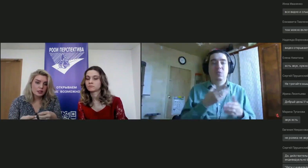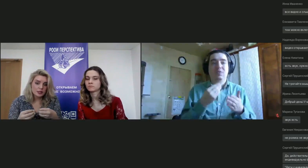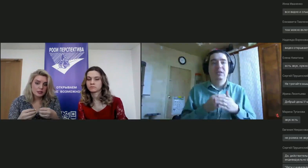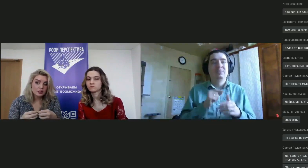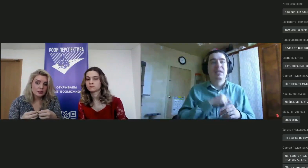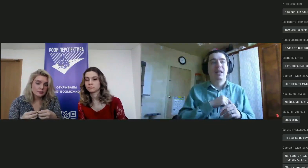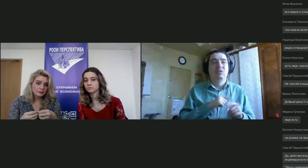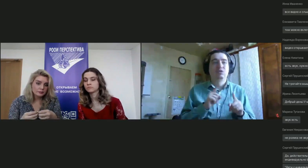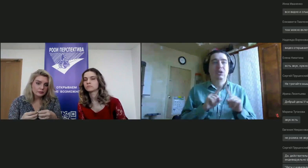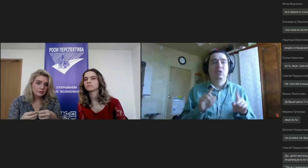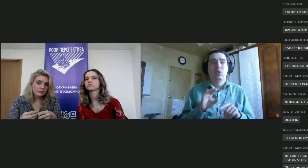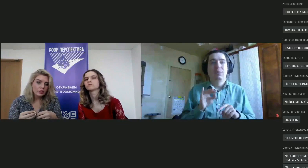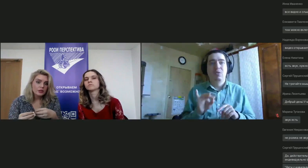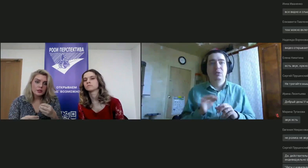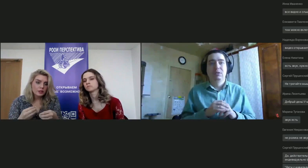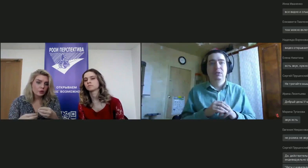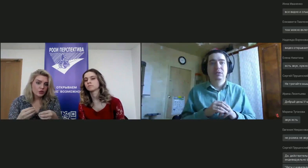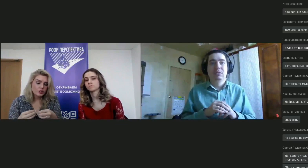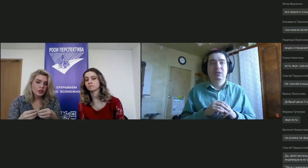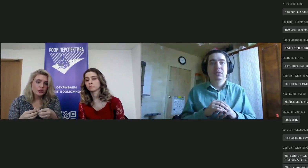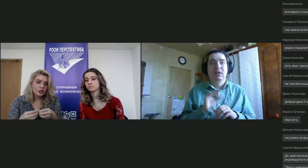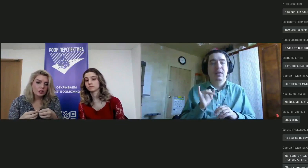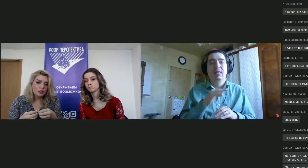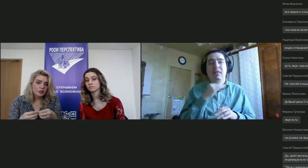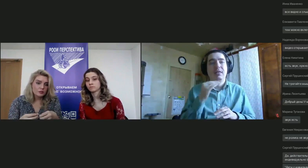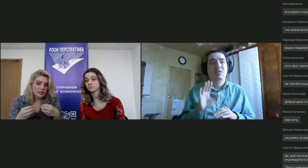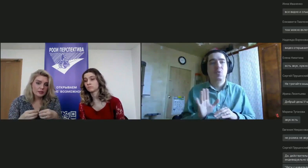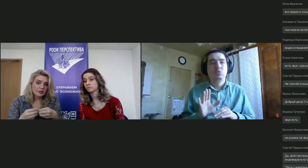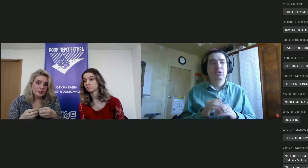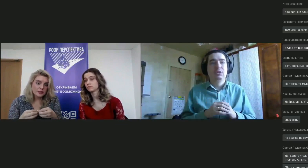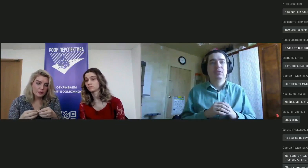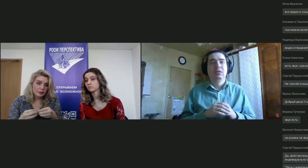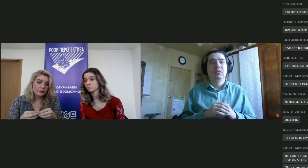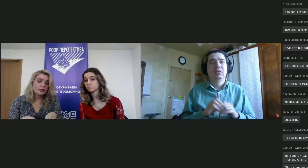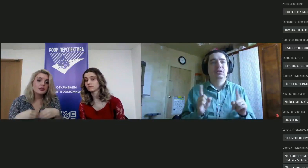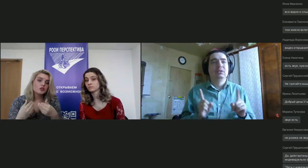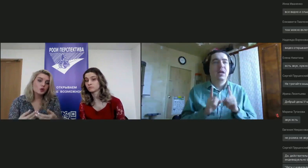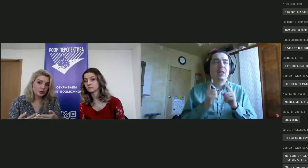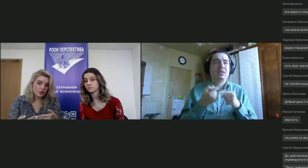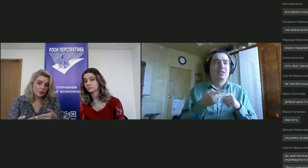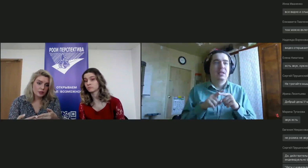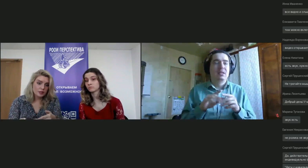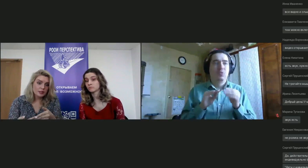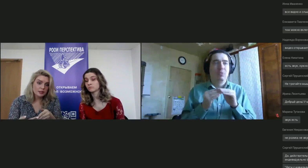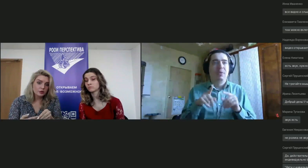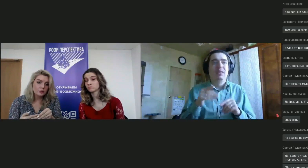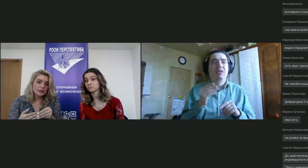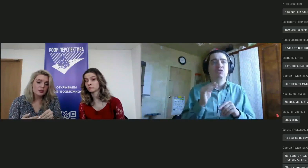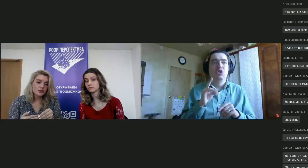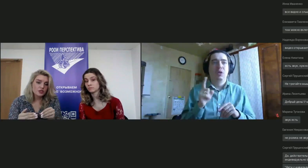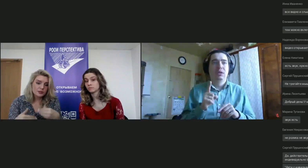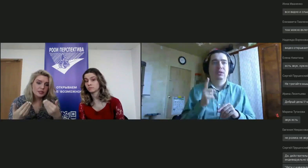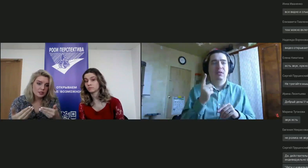особенностей и она закрылась и не хочет сталкиваться с этими проблемами. Это еще одна ошибка родителей,